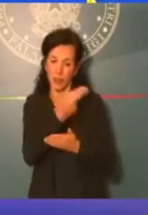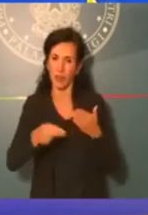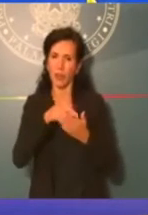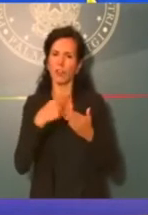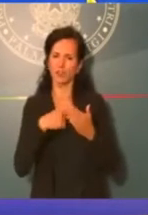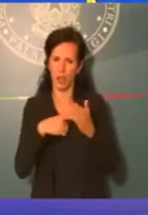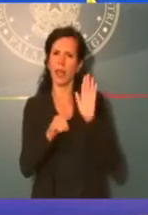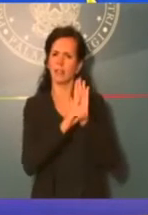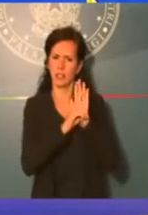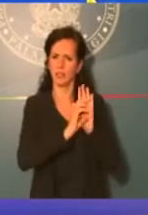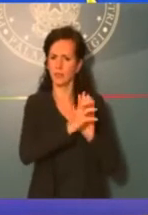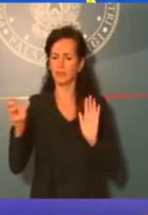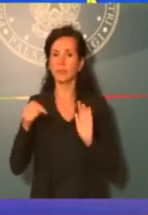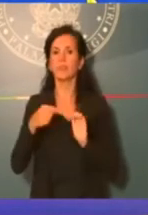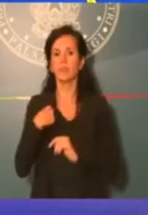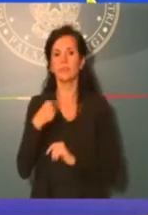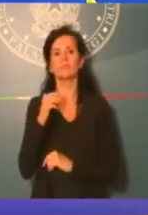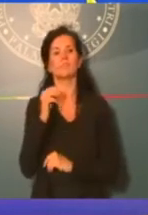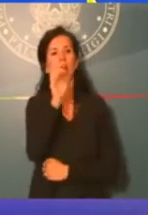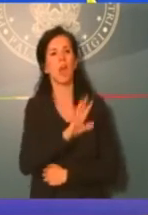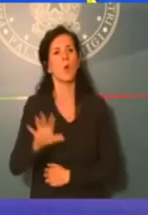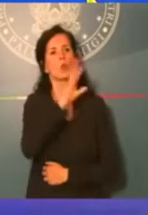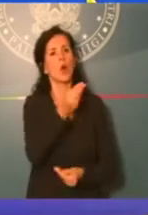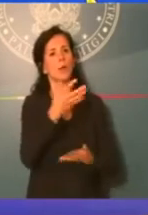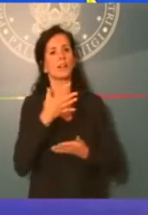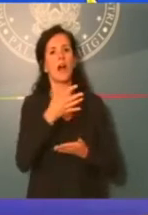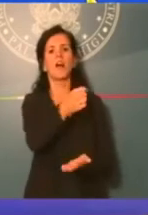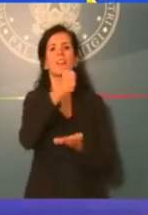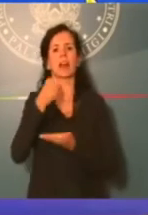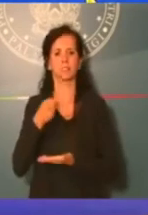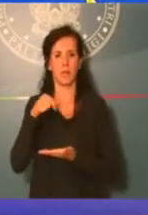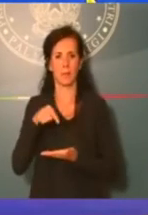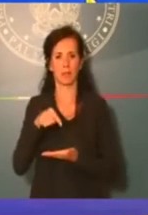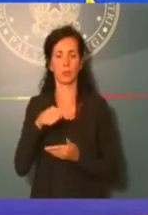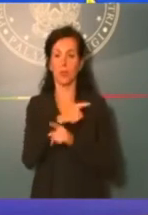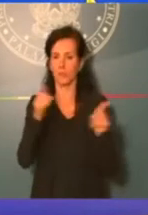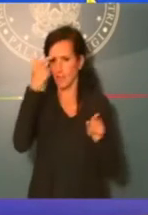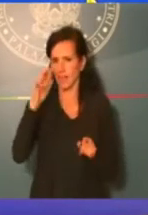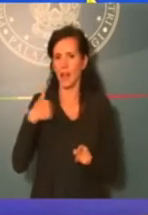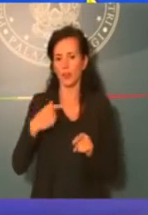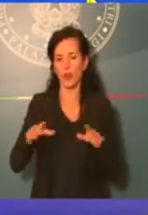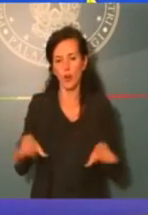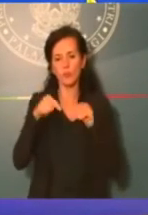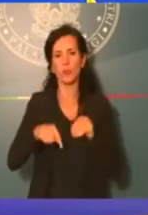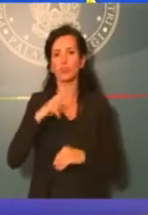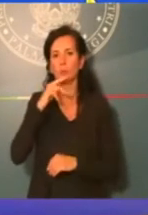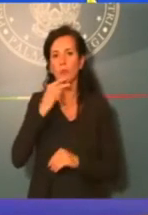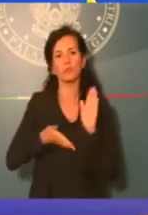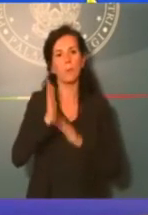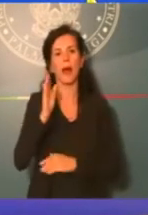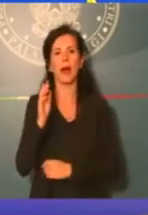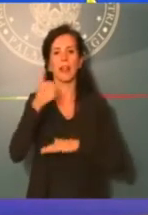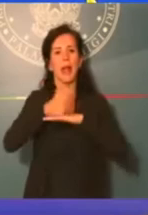andremo a chiedere finanziamenti all'Europa. E sapete che già questo pomeriggio partirò per un turno alle varie capitali europee per